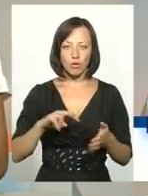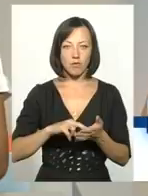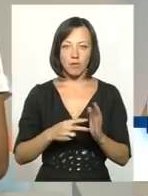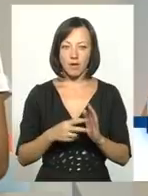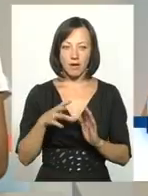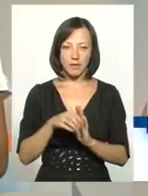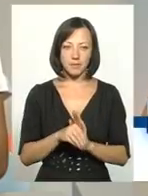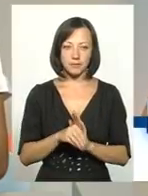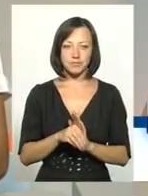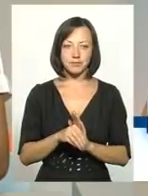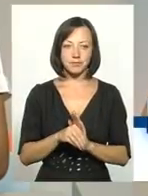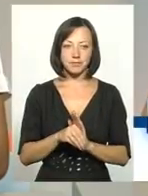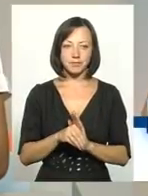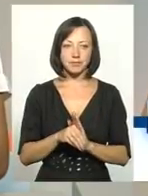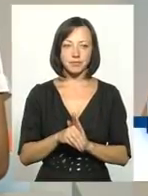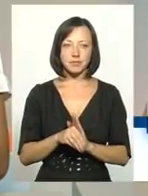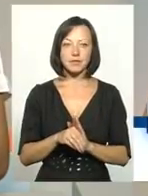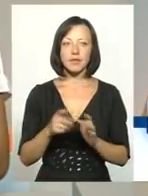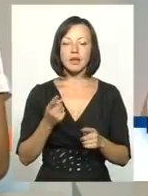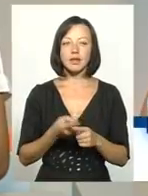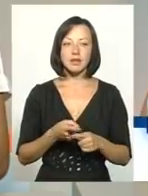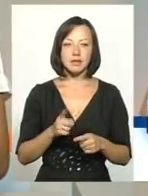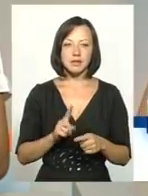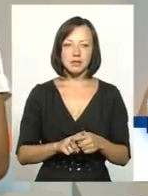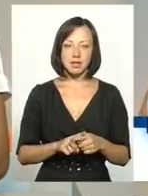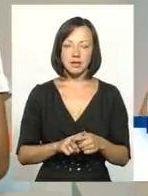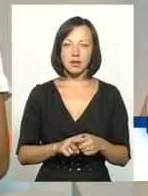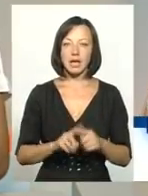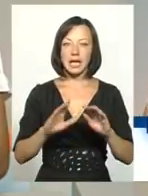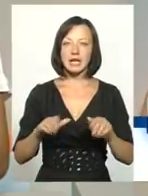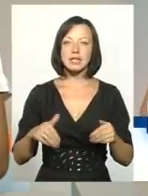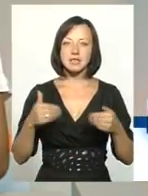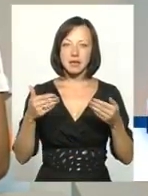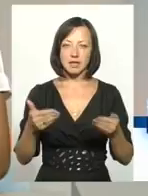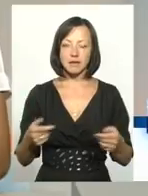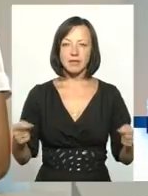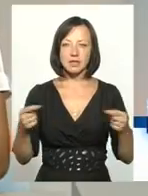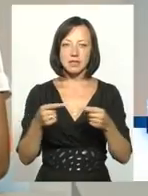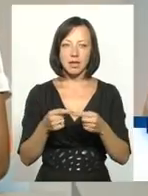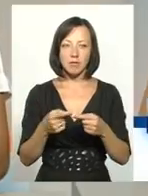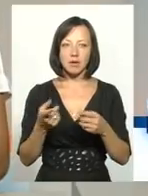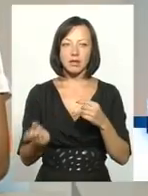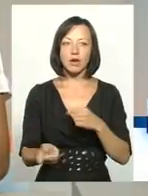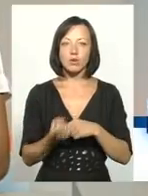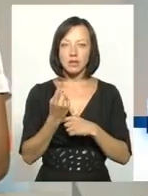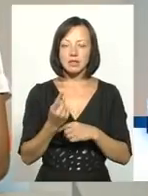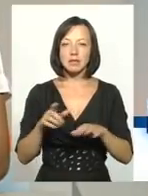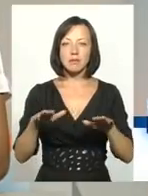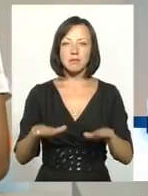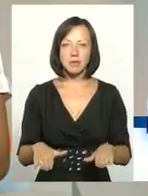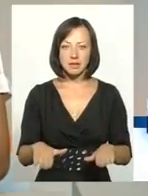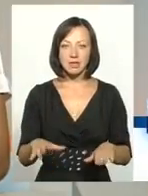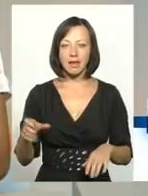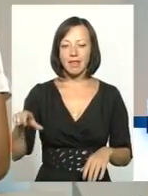плані. І тому це ініціатива саме там, яка народилася на місці, на